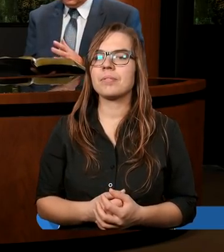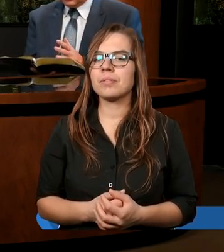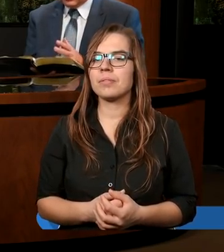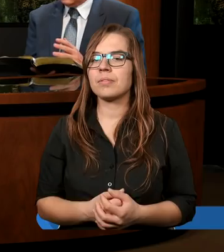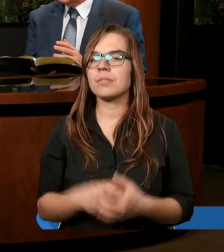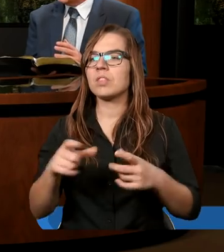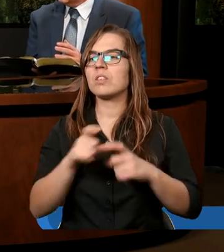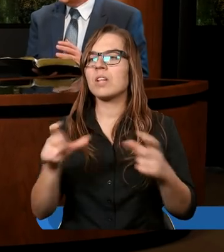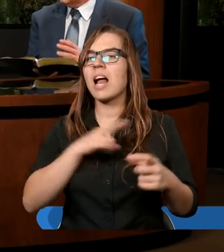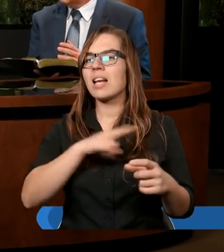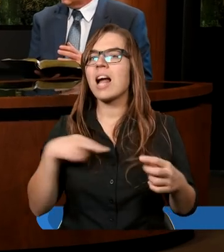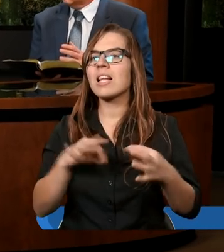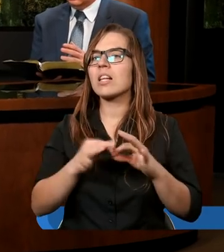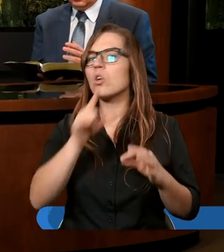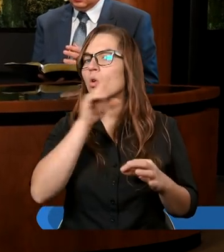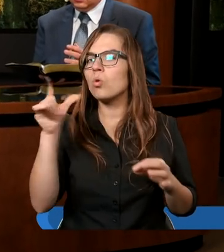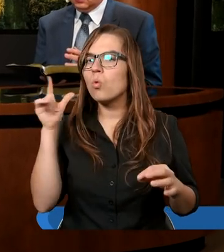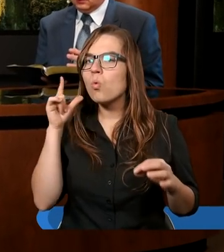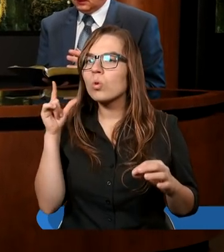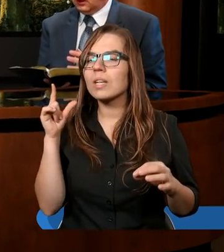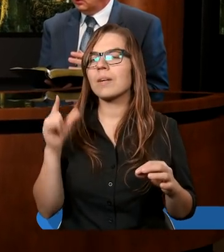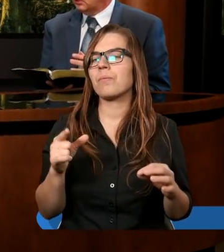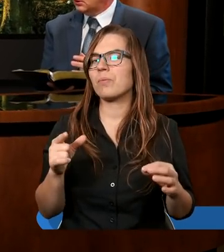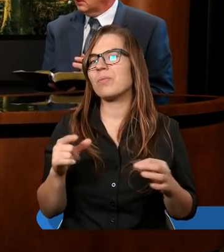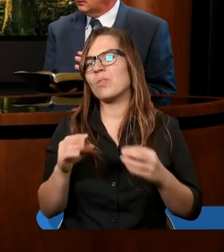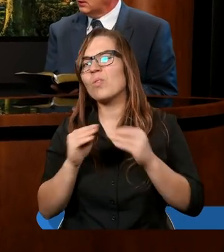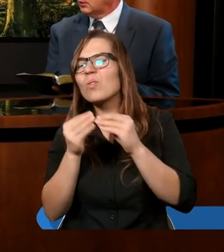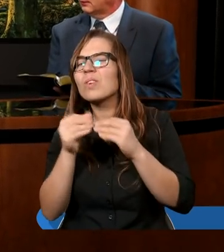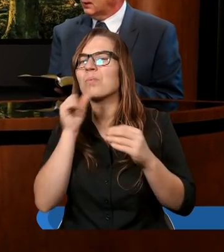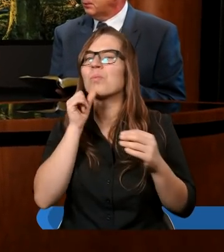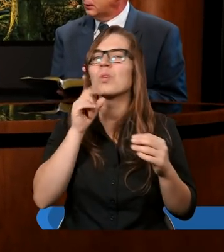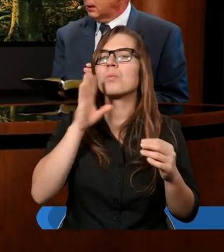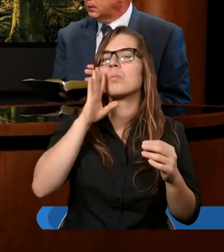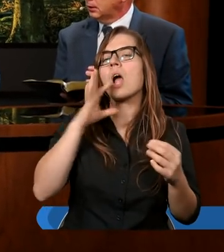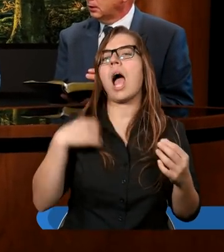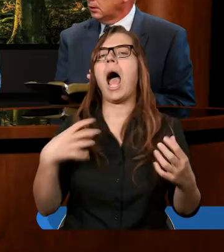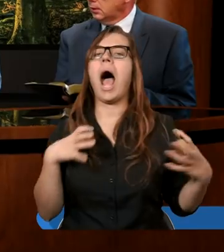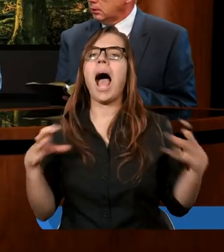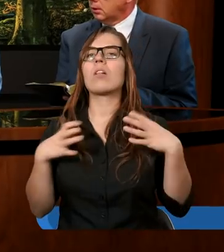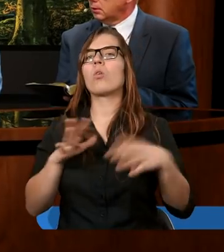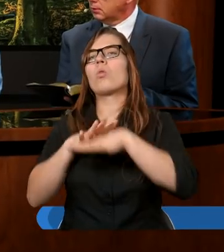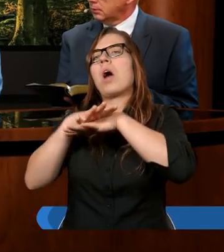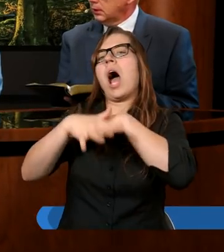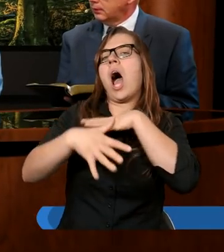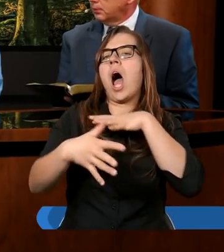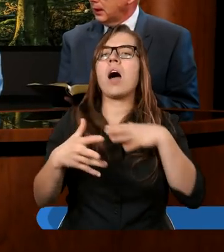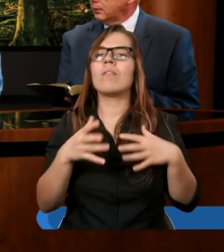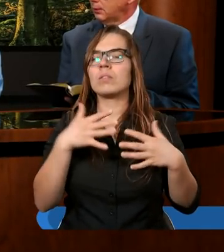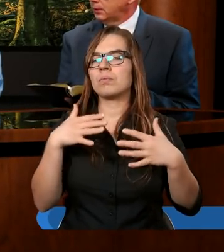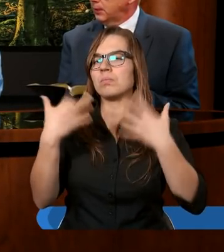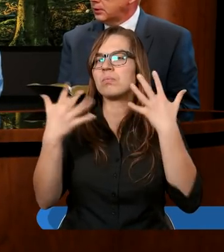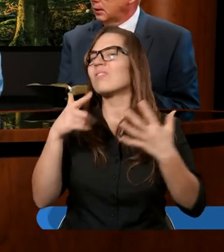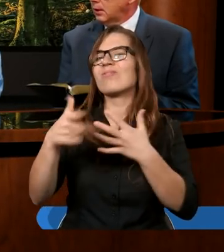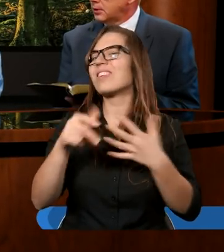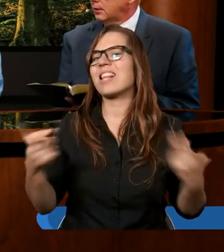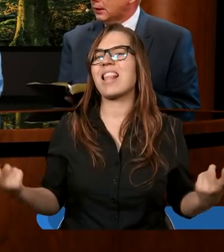w czasach naszych, gdzie ludzie kreują się i stają się celebrytami, to jest to bardzo